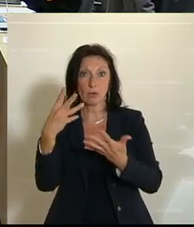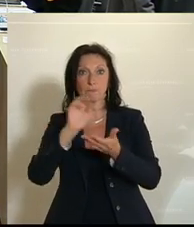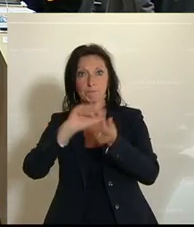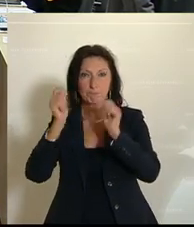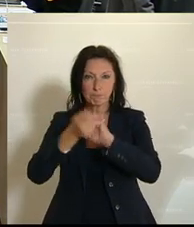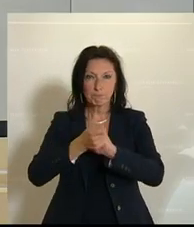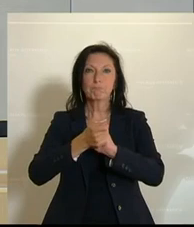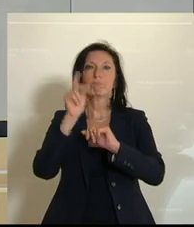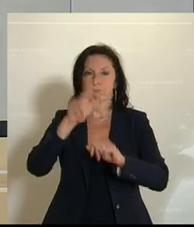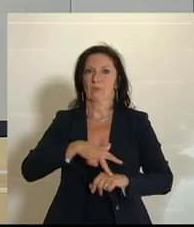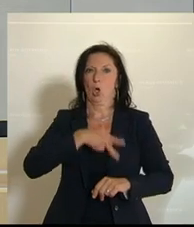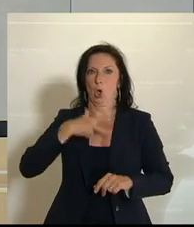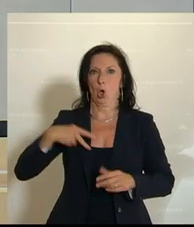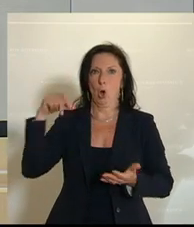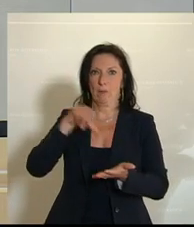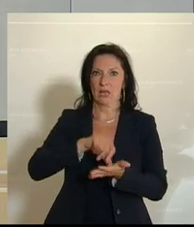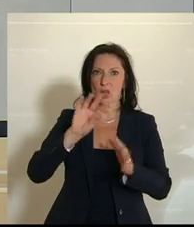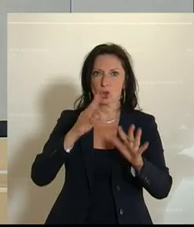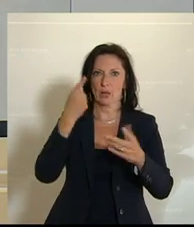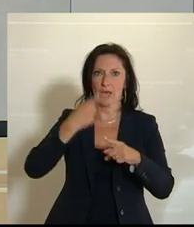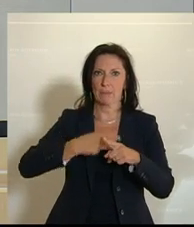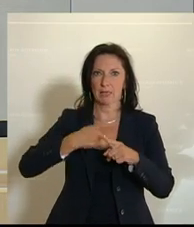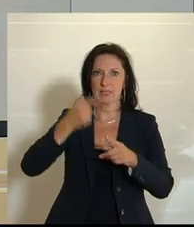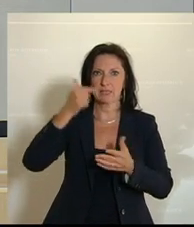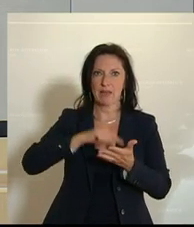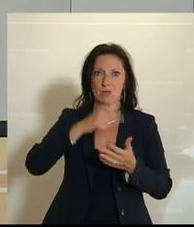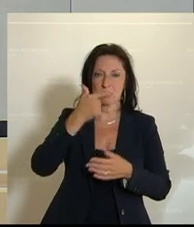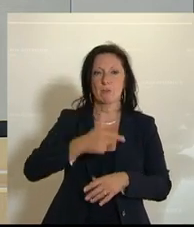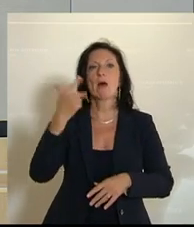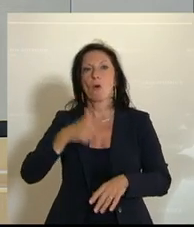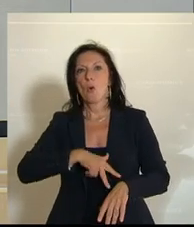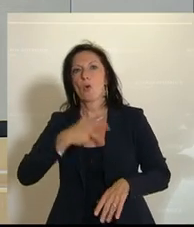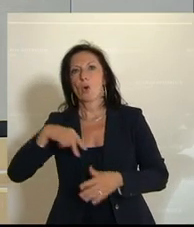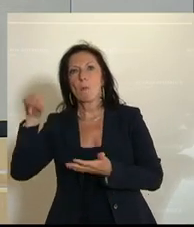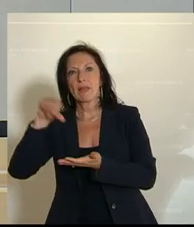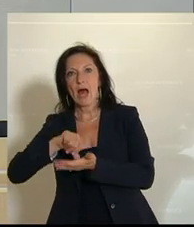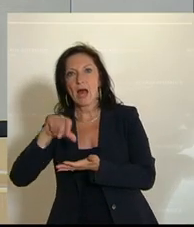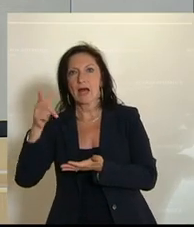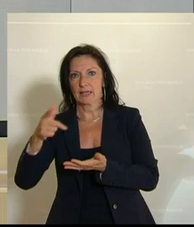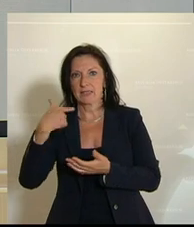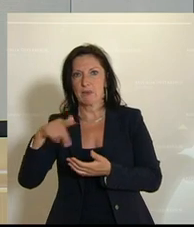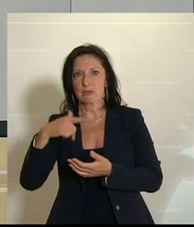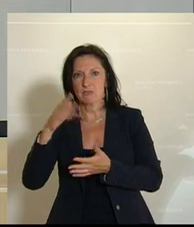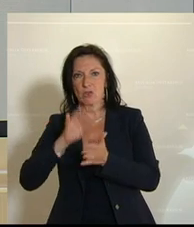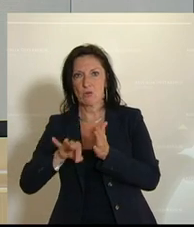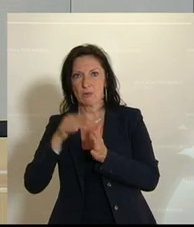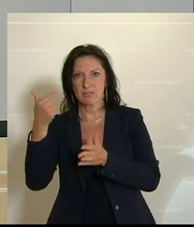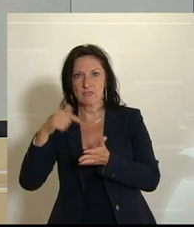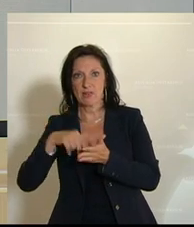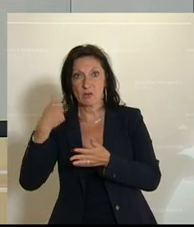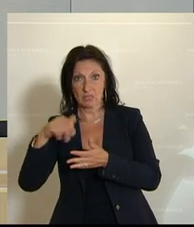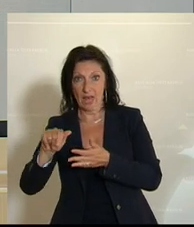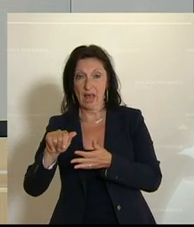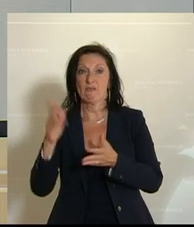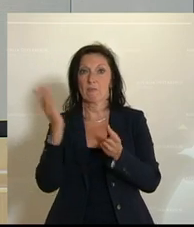in Kopenhagen am 9. April 2002 und in Kopenhagen am 23. November 2011 in